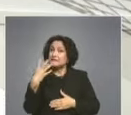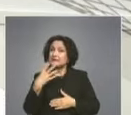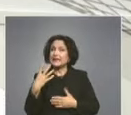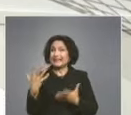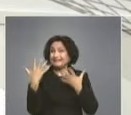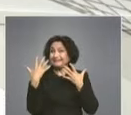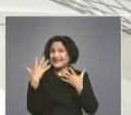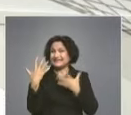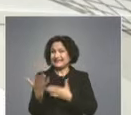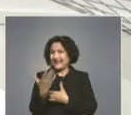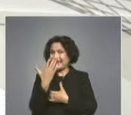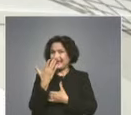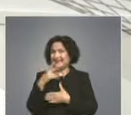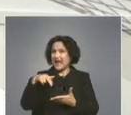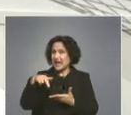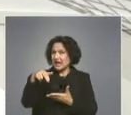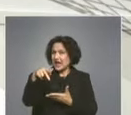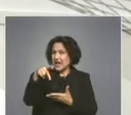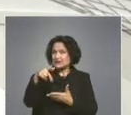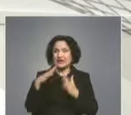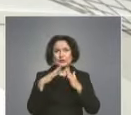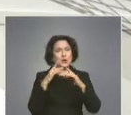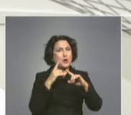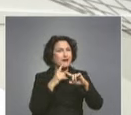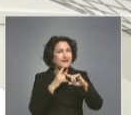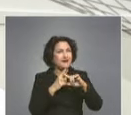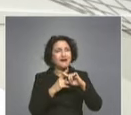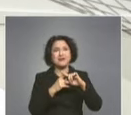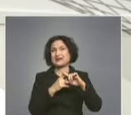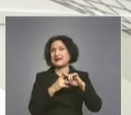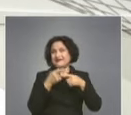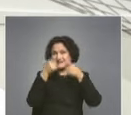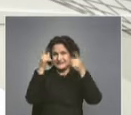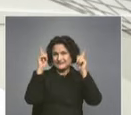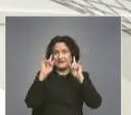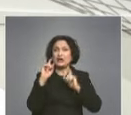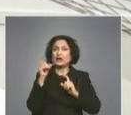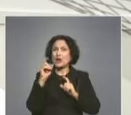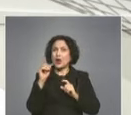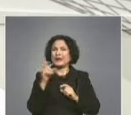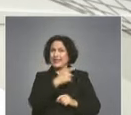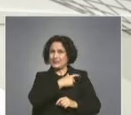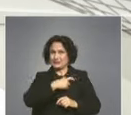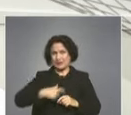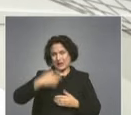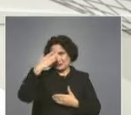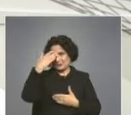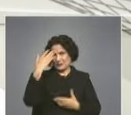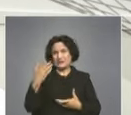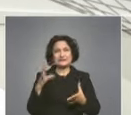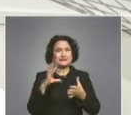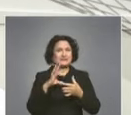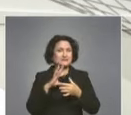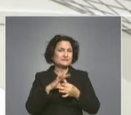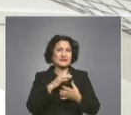предаването 10 000 крачки ще ни заведат до храм Свети Георгия в Плови, в наричан още храма на националното достоинство. Църквата е свързана с борбите